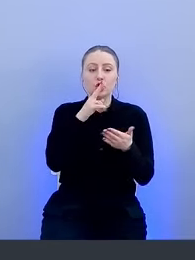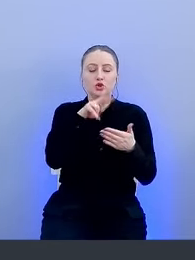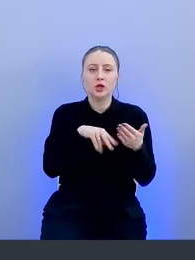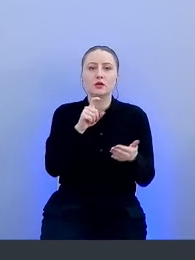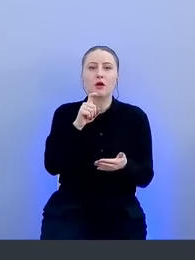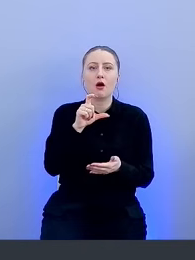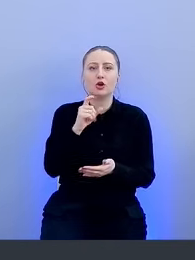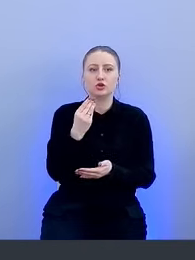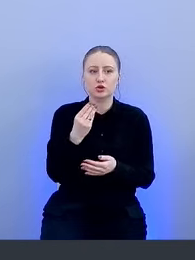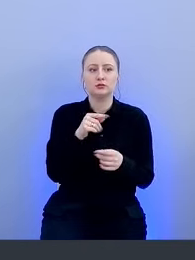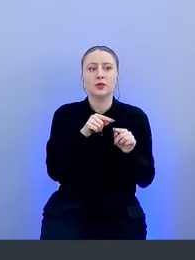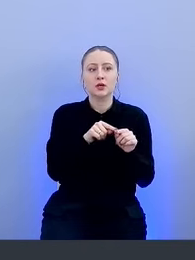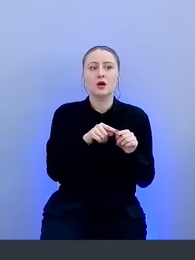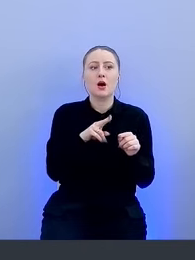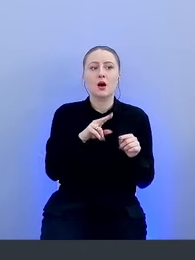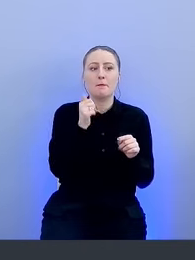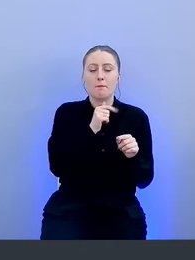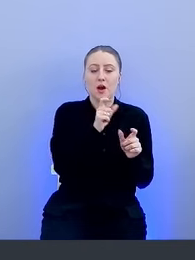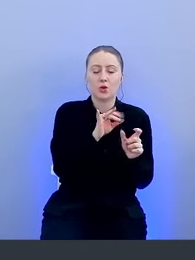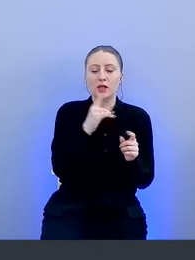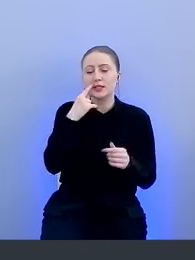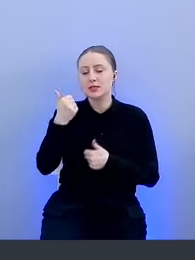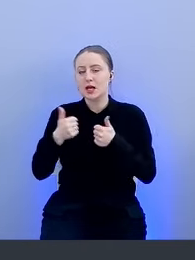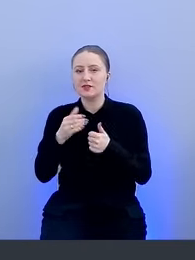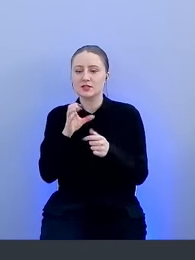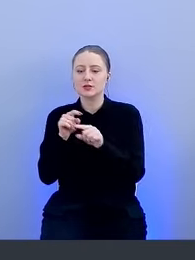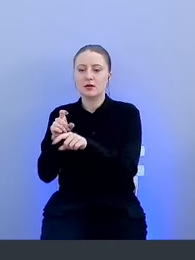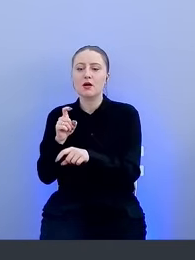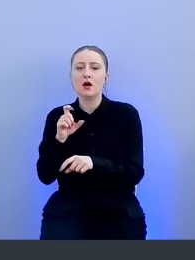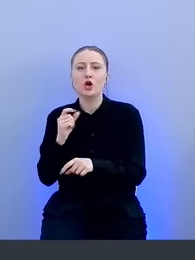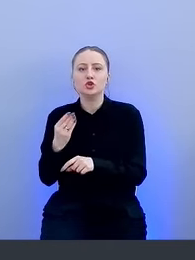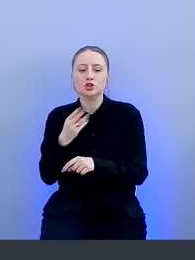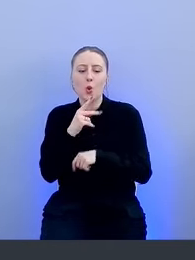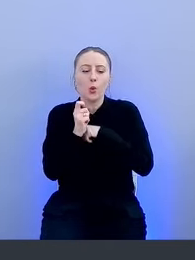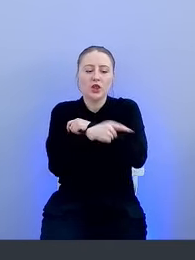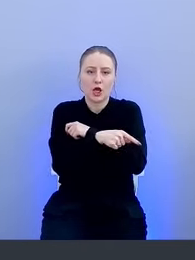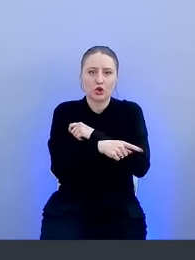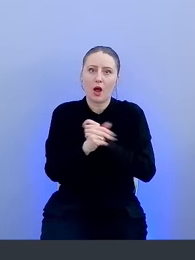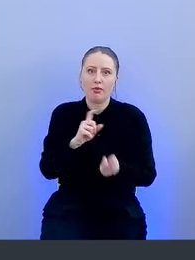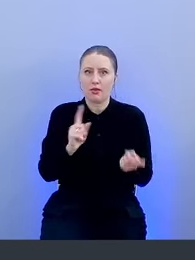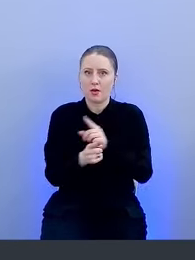при аутентификации пользователя, или атакующего, и сравнивать его с хэшом в утечке, а не наоборот.